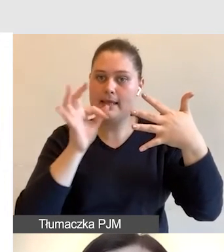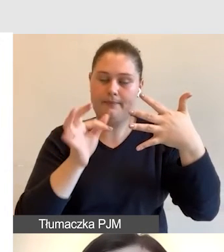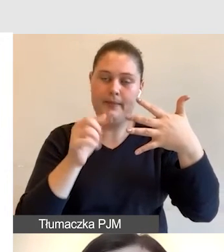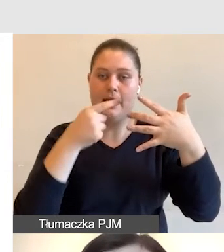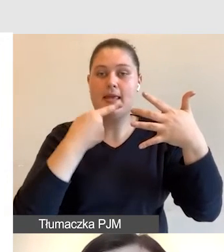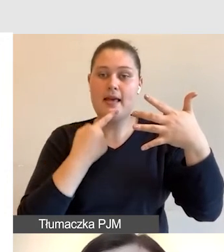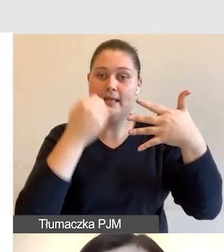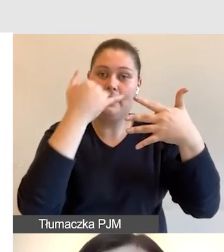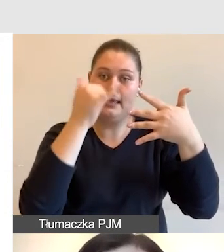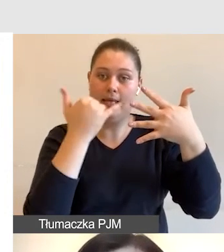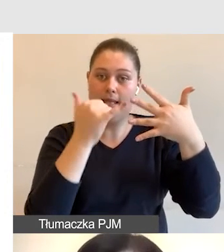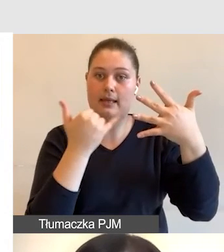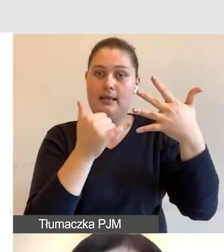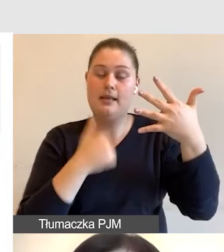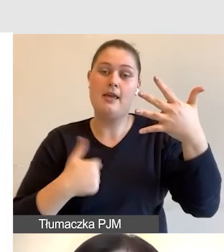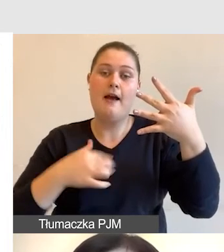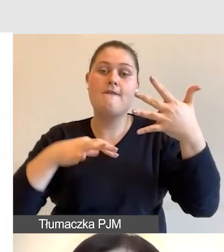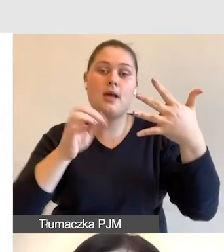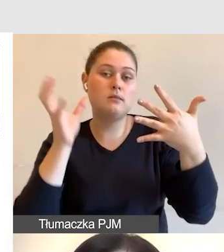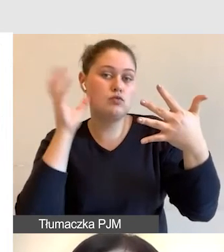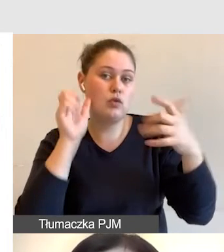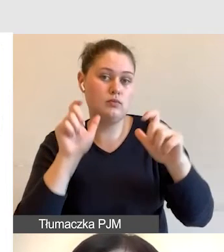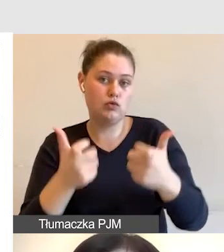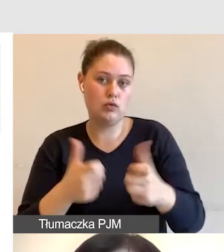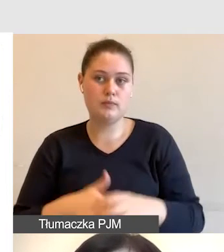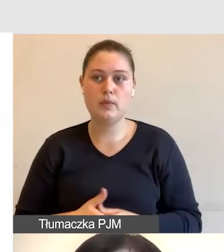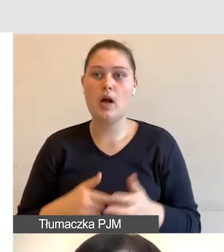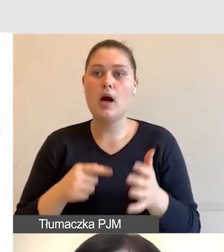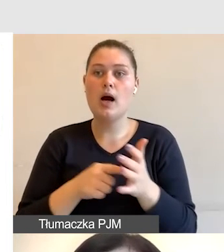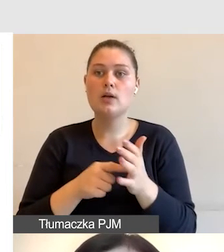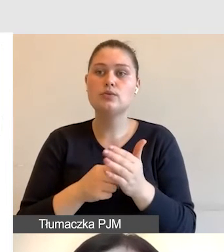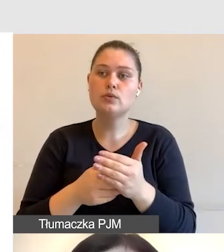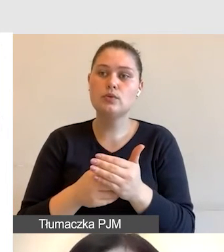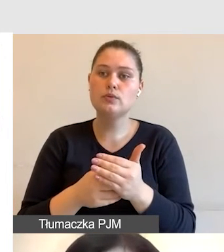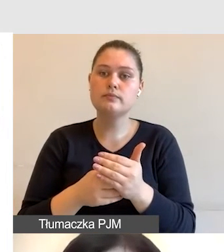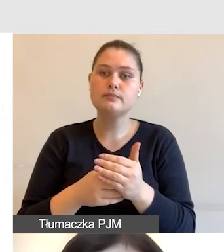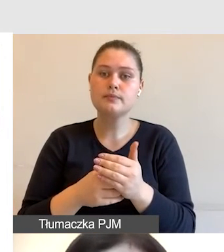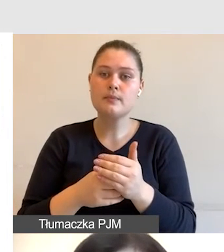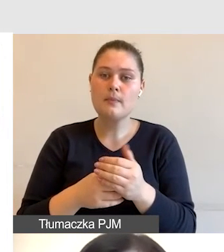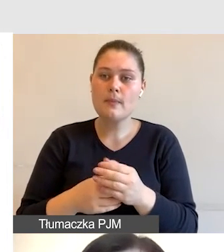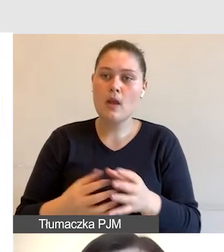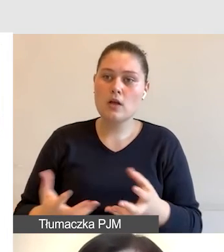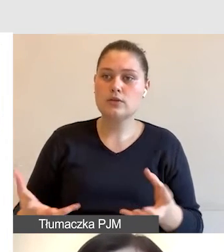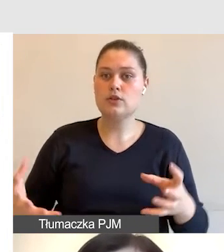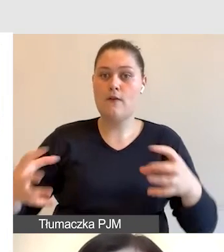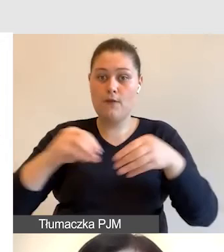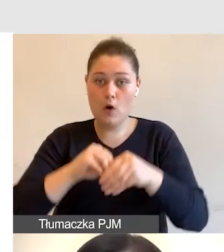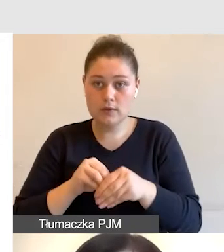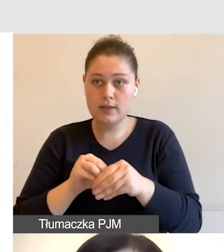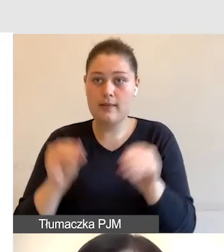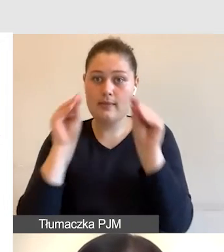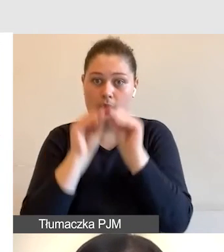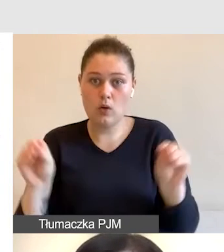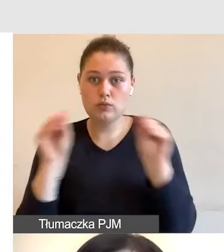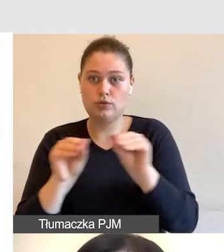realizowanego na zamówienie Związku Nauczycielstwa Polskiego, gdzie wydarzenie tłumaczono było na